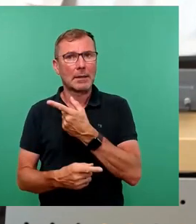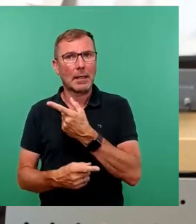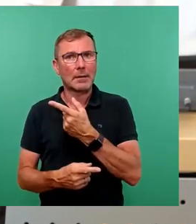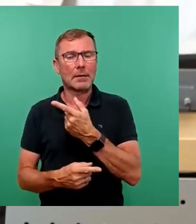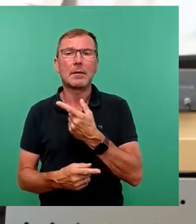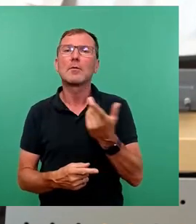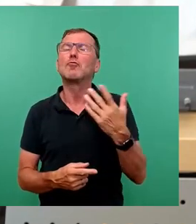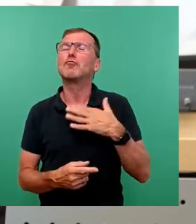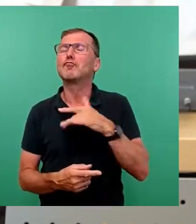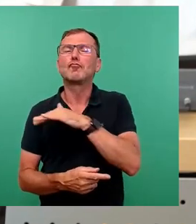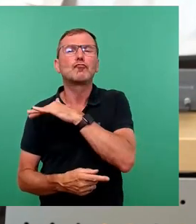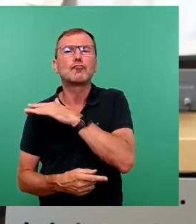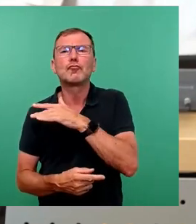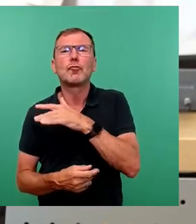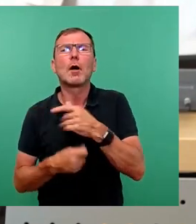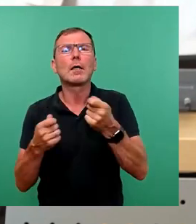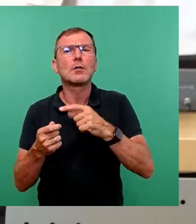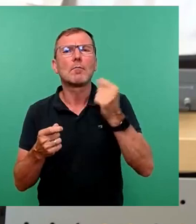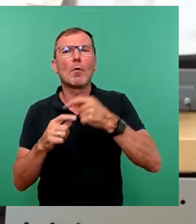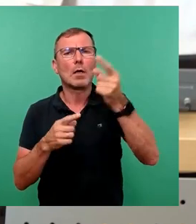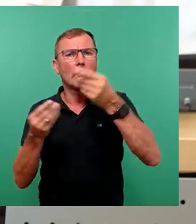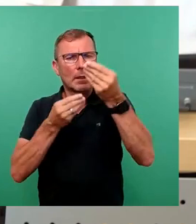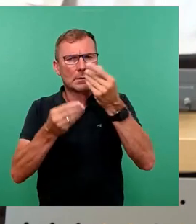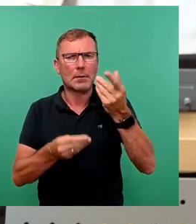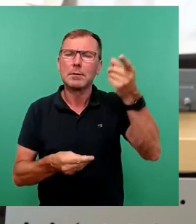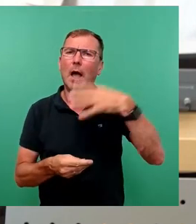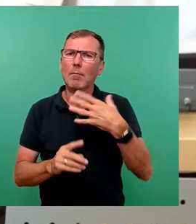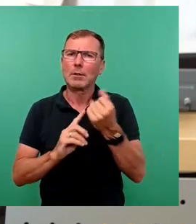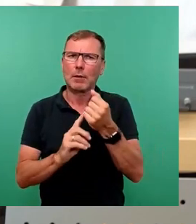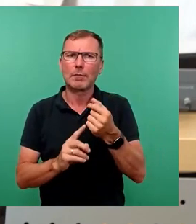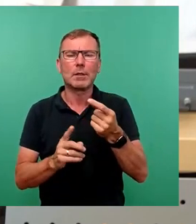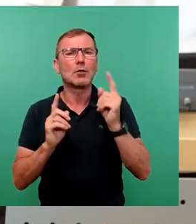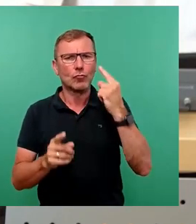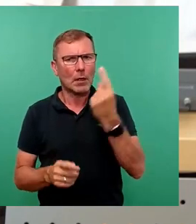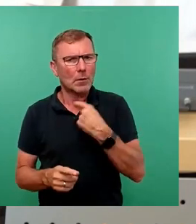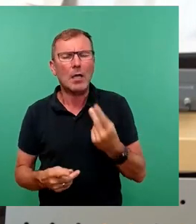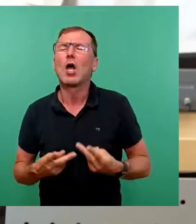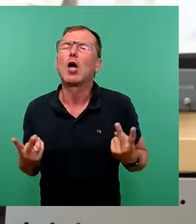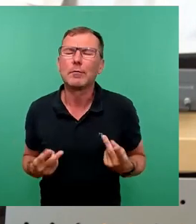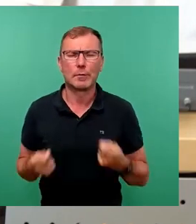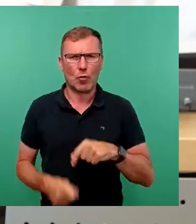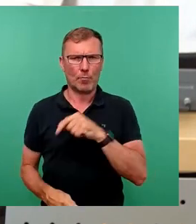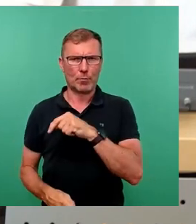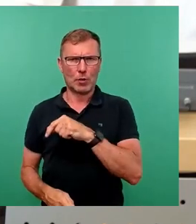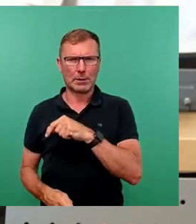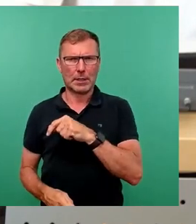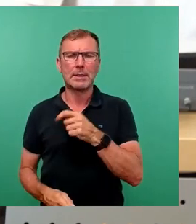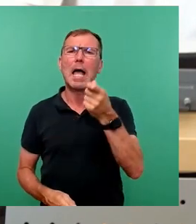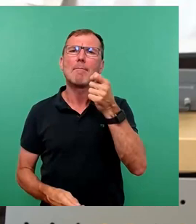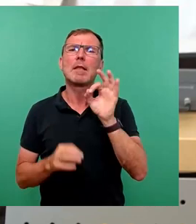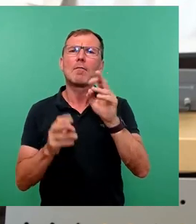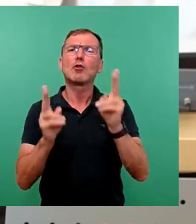ein Geschäft gemacht. Sie haben erreicht, dass etwas, was der Stadtrat sowieso beschlossen hatte, nämlich die Mittel für die